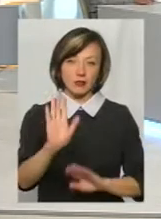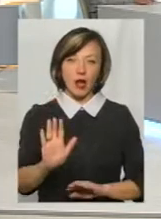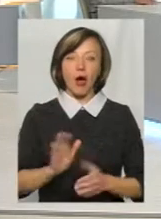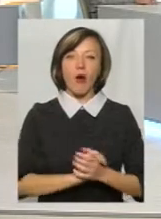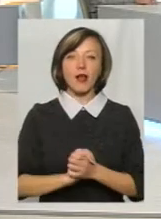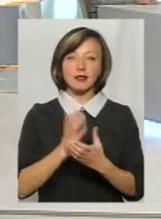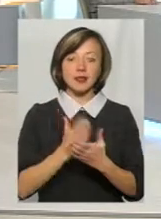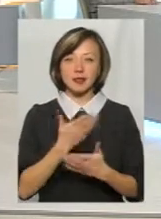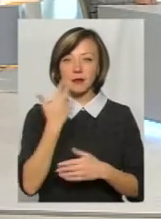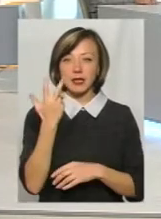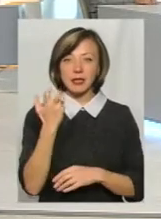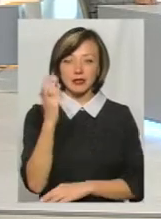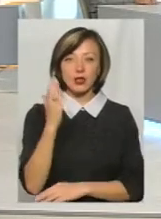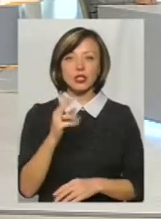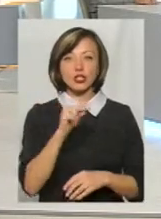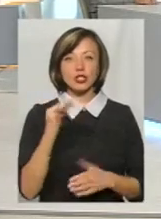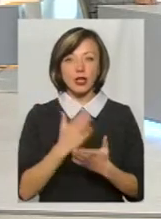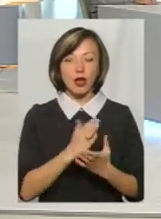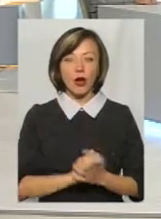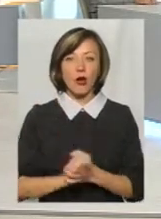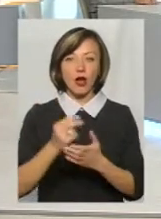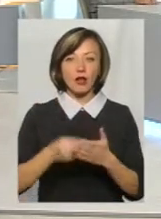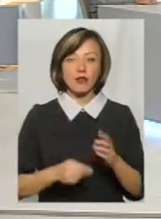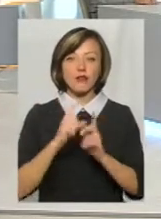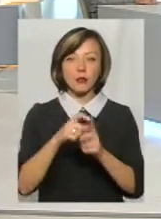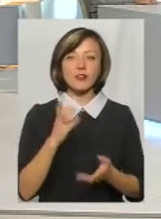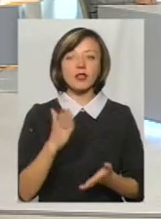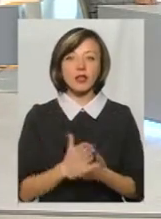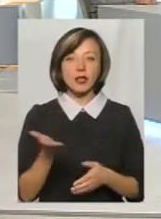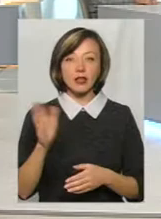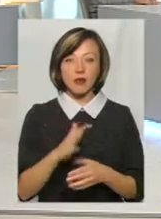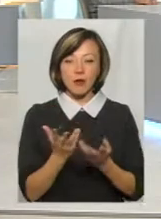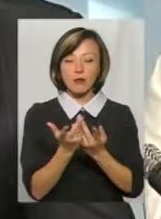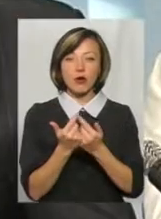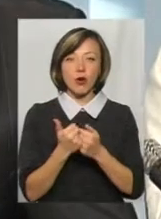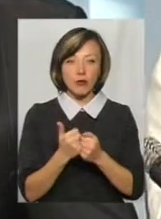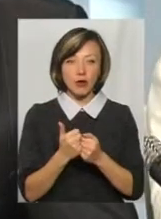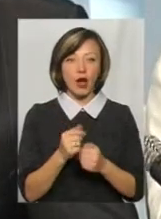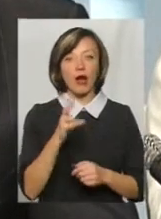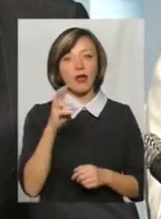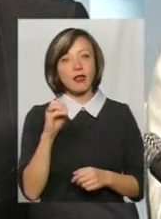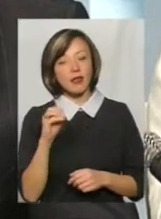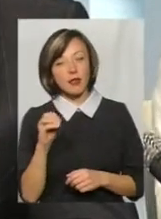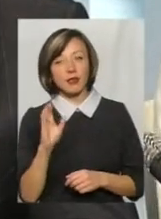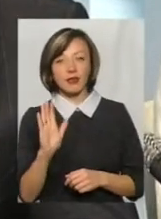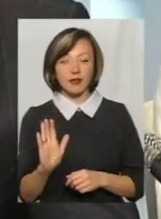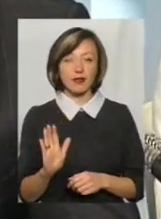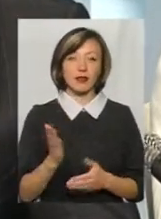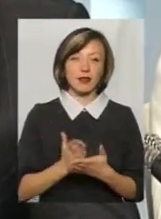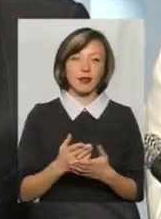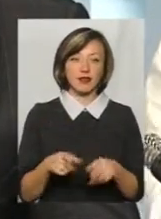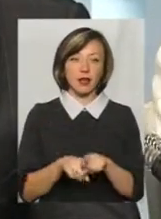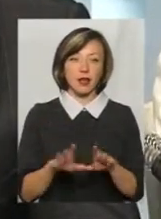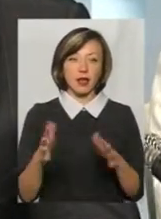голосів. Коли піднімається питання, чи є в нас коаліція, відповідь є. Давайте порахуємося. А, ні, вона в нас є. Ну, таке.